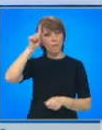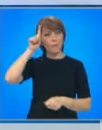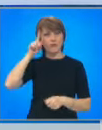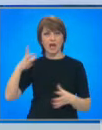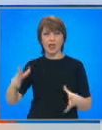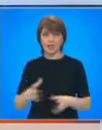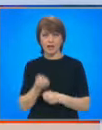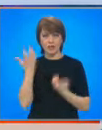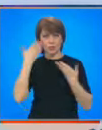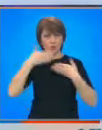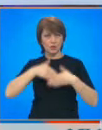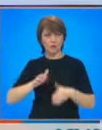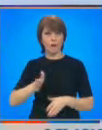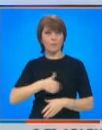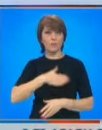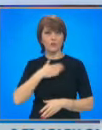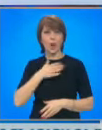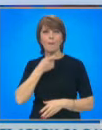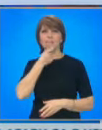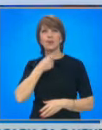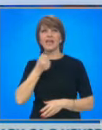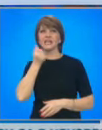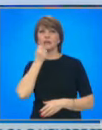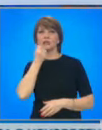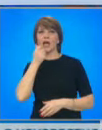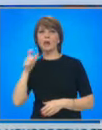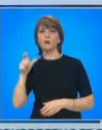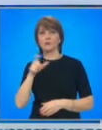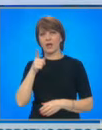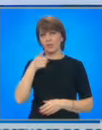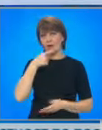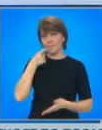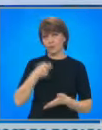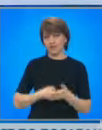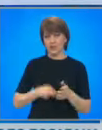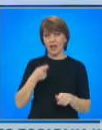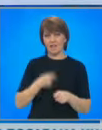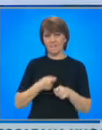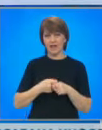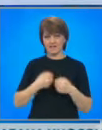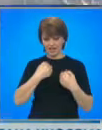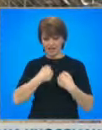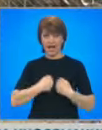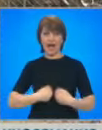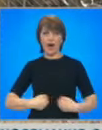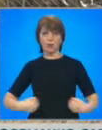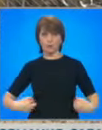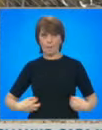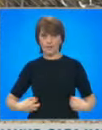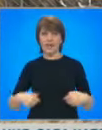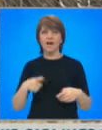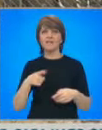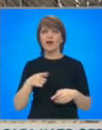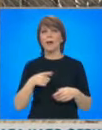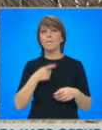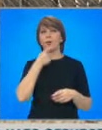с нощ и мъртво край монтанското село Сумер. Това потвърждава извършената днес аутопсия. От окръжната прокуратура